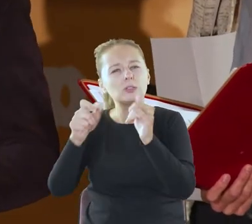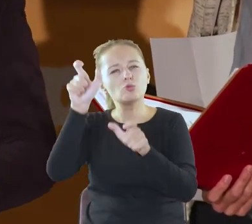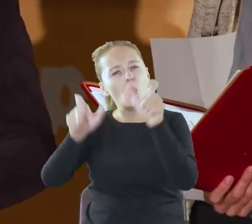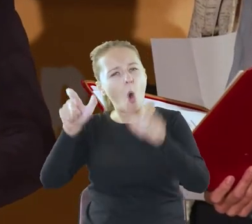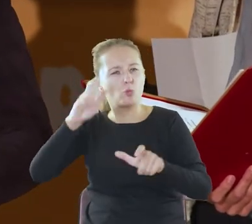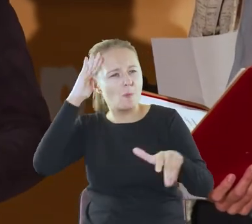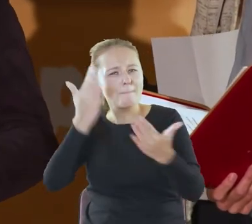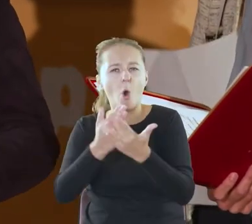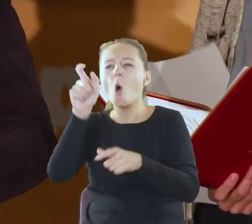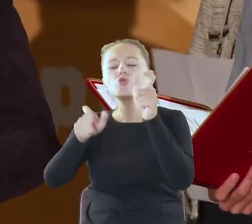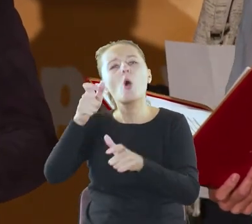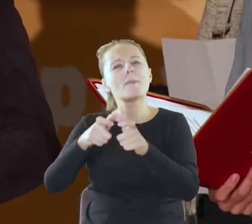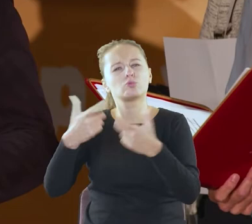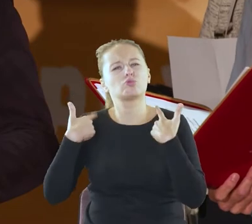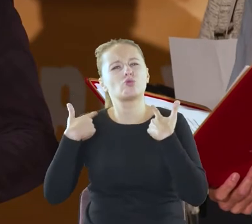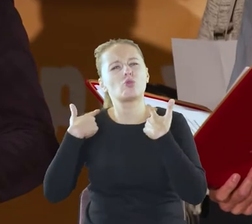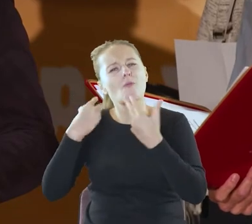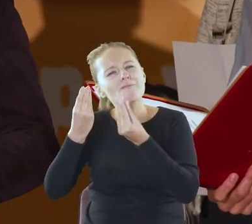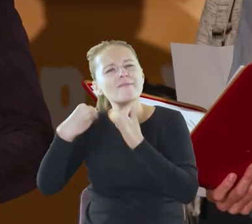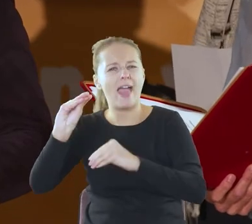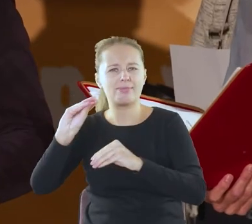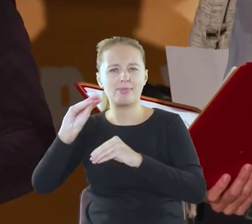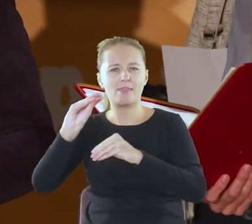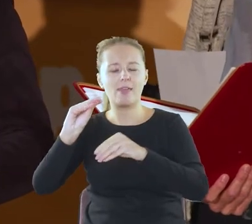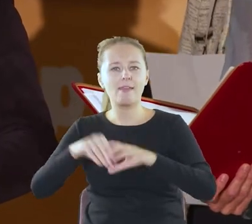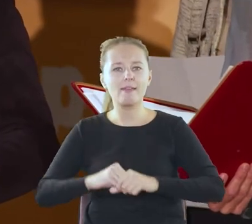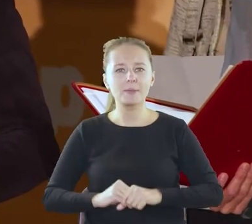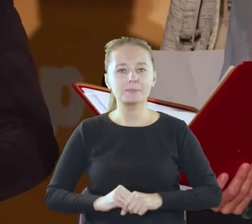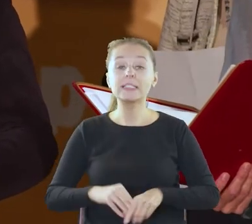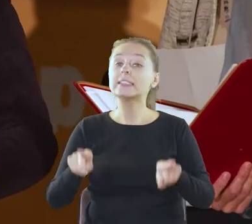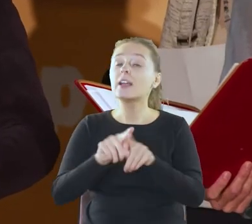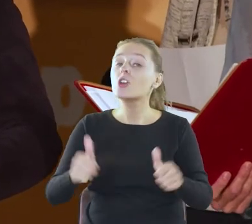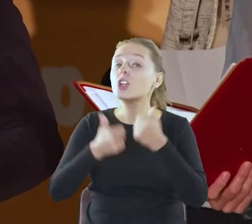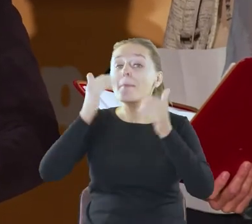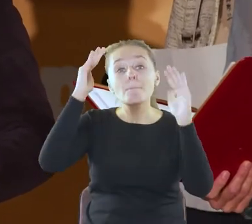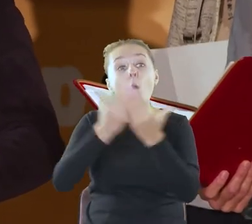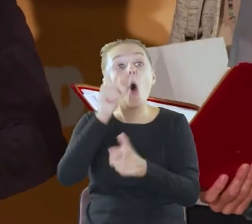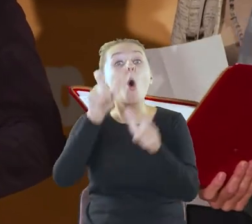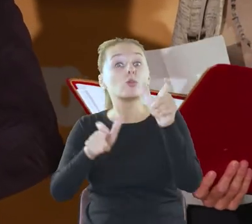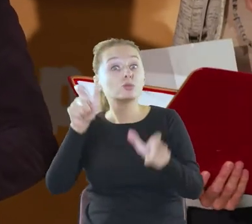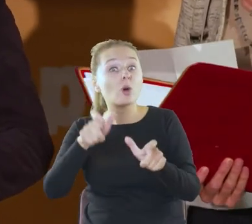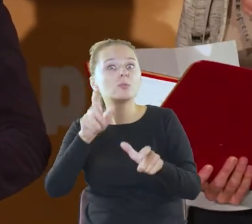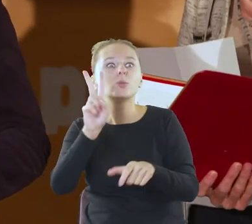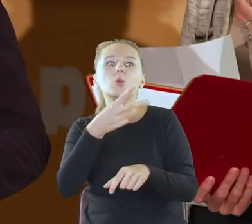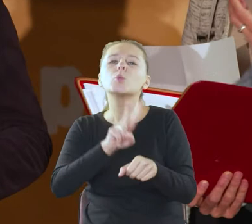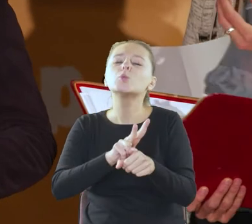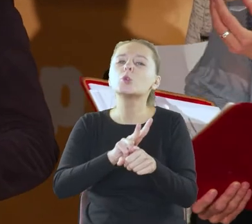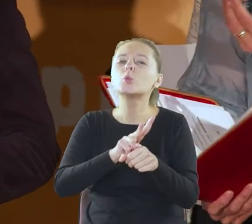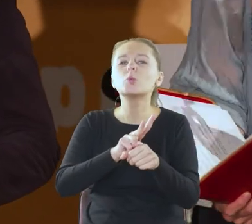więcej, ale także, żeby poznać tych, którzy przeżyli mniej